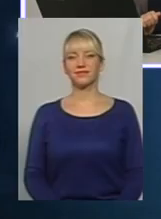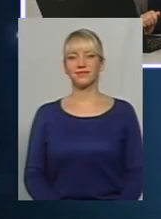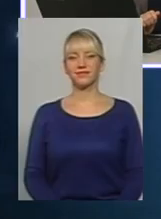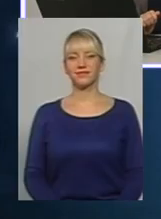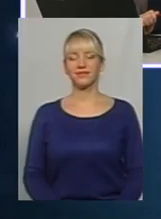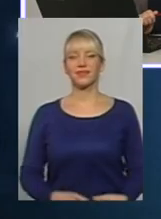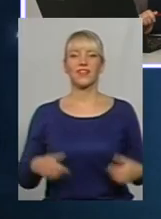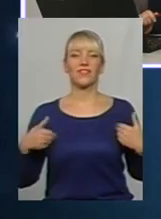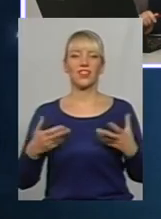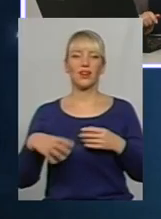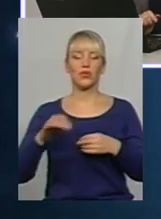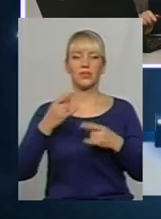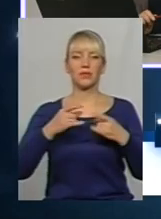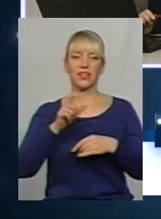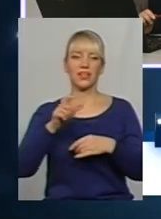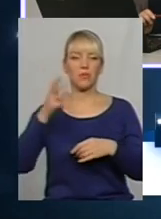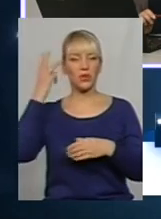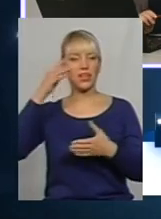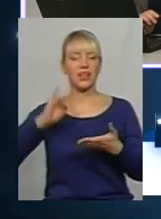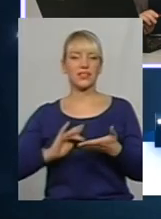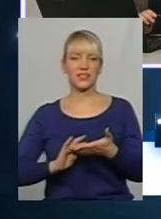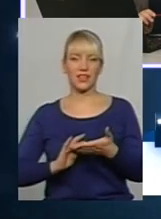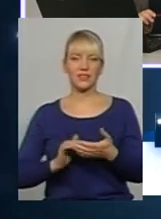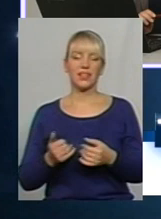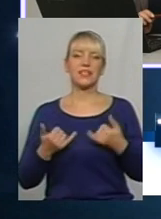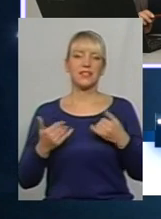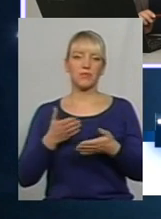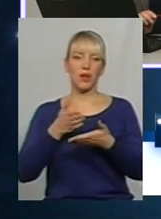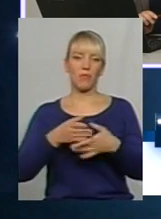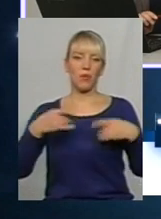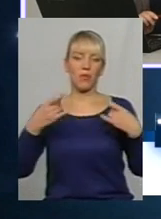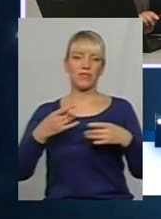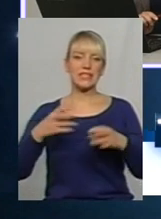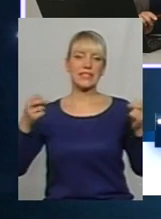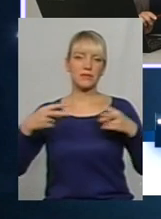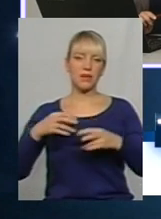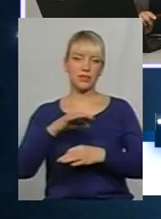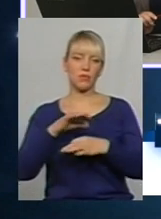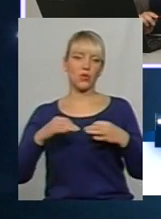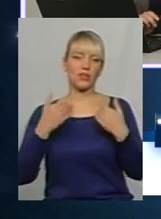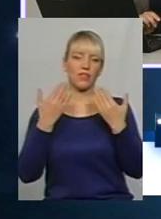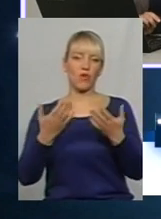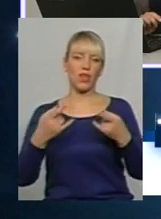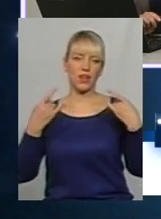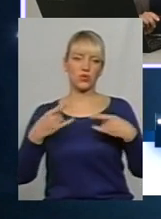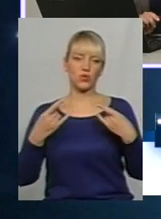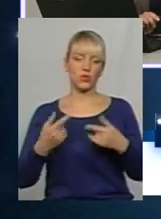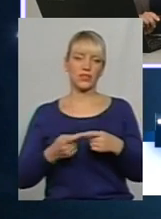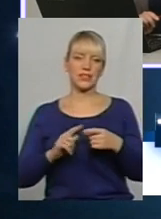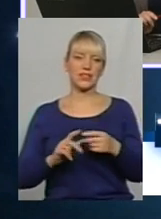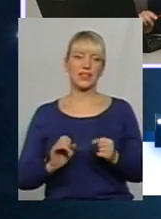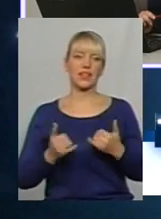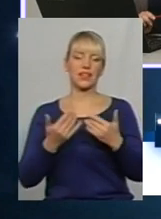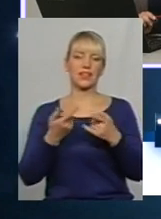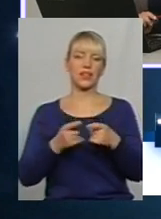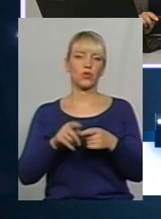Мої вітання усім телеглядачам Поділля Центр. В прямому ефірі спецпроект «Твоя студія». Проект для тих, хто